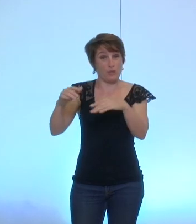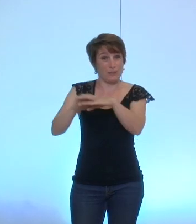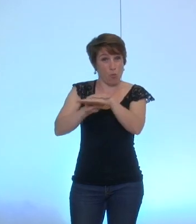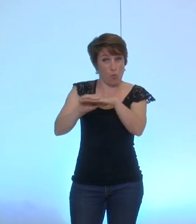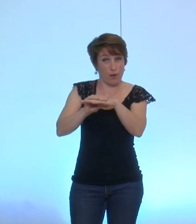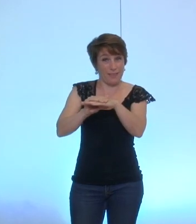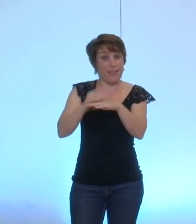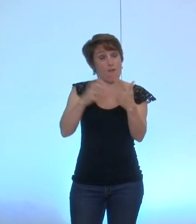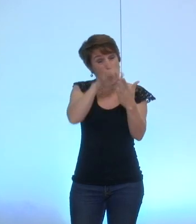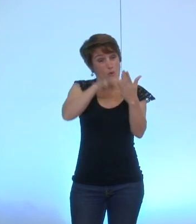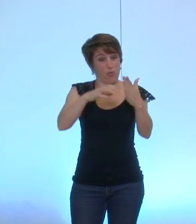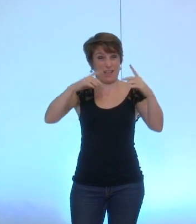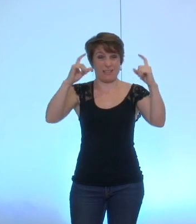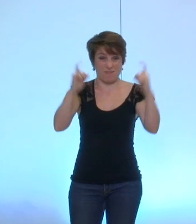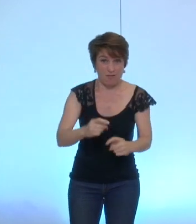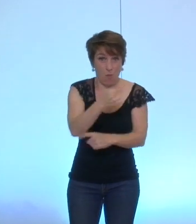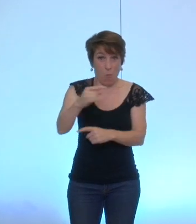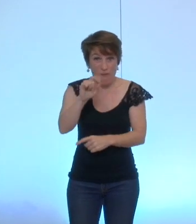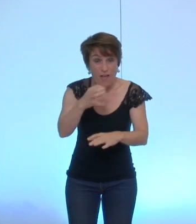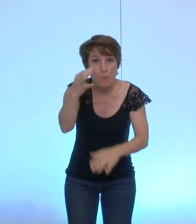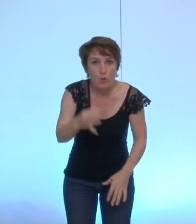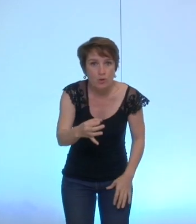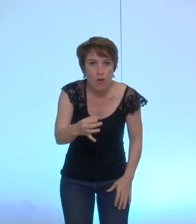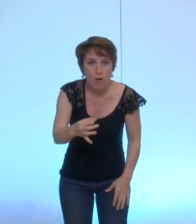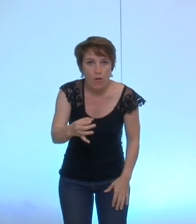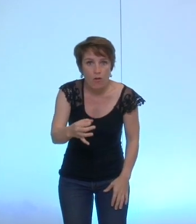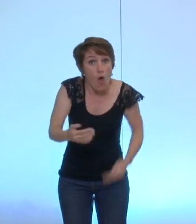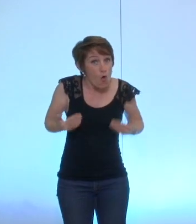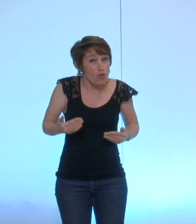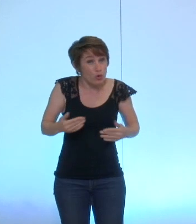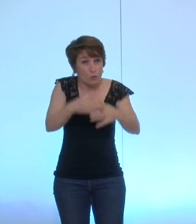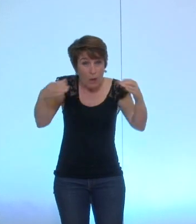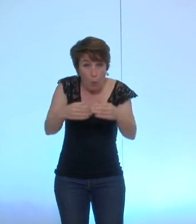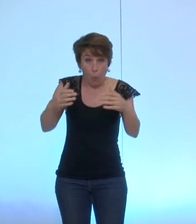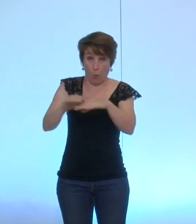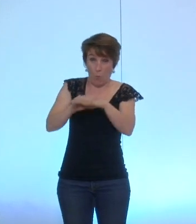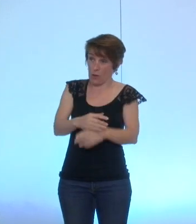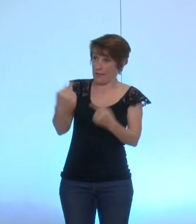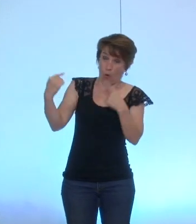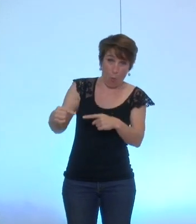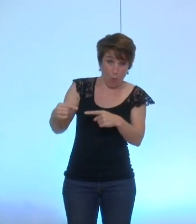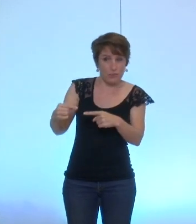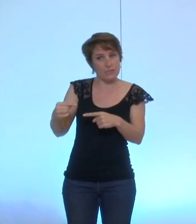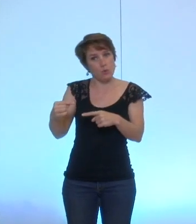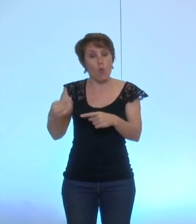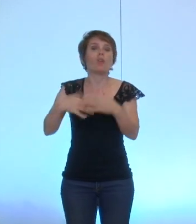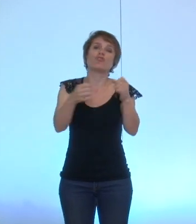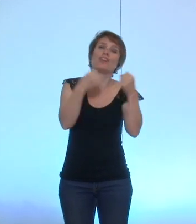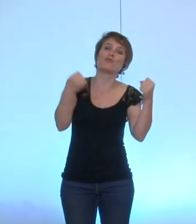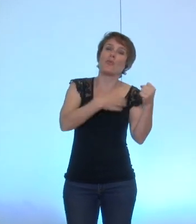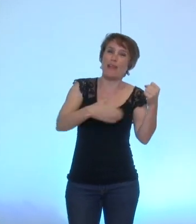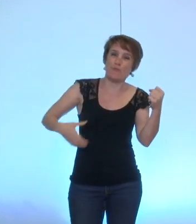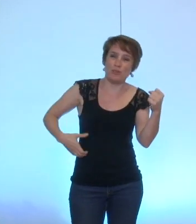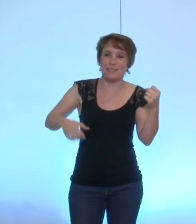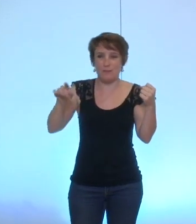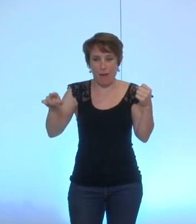termes d'espace. Aujourd'hui, les groupes politiques ont une capacité d'expression dans le journal municipal